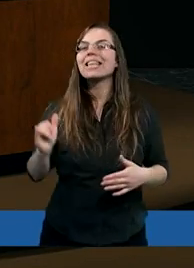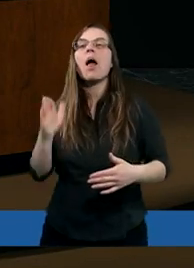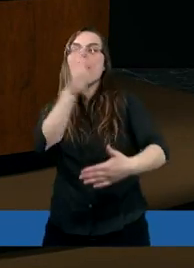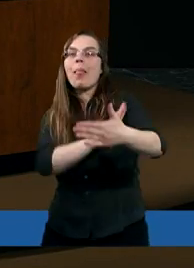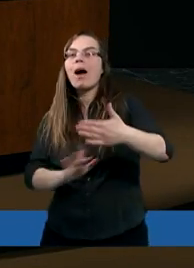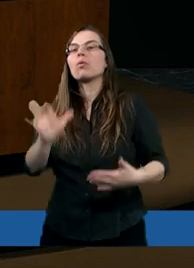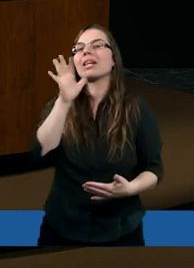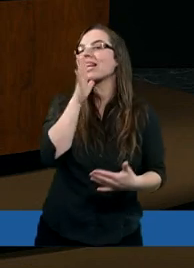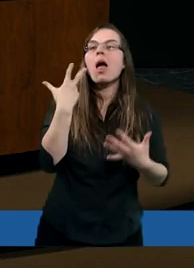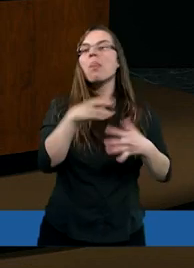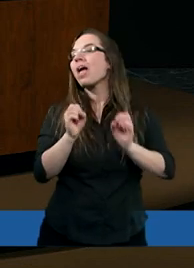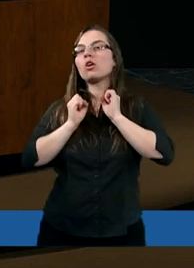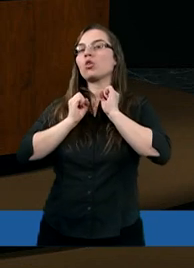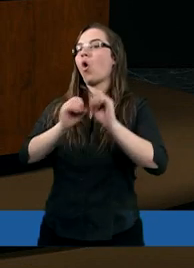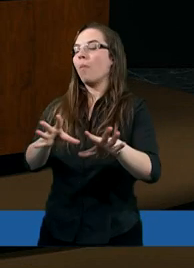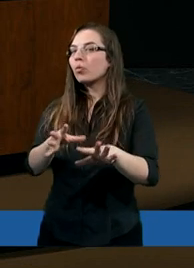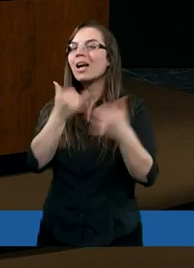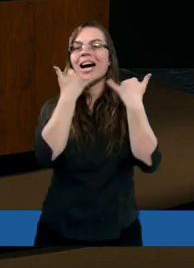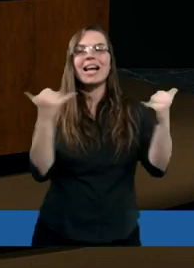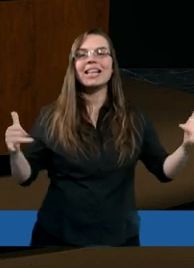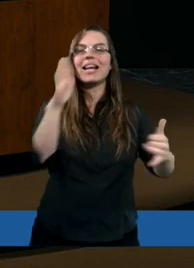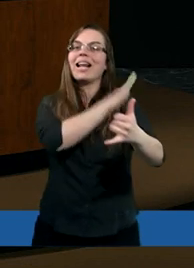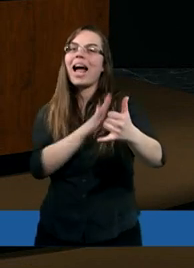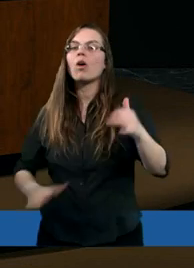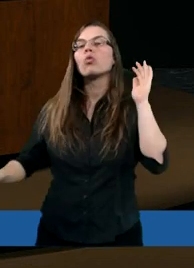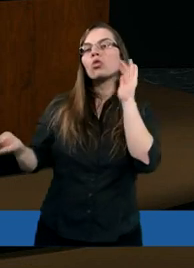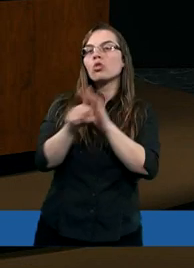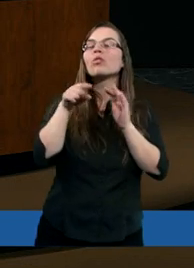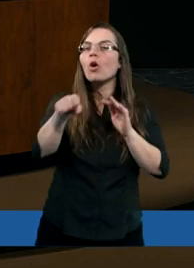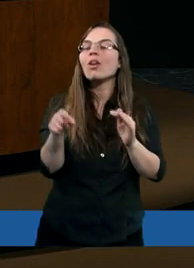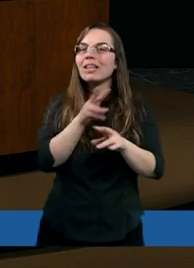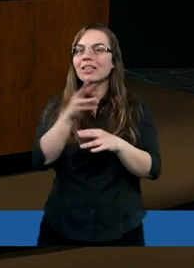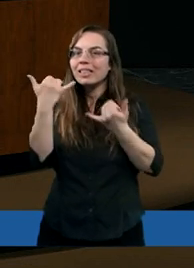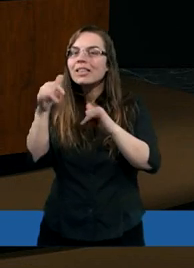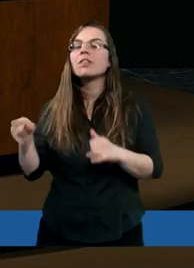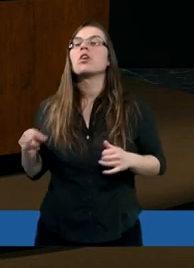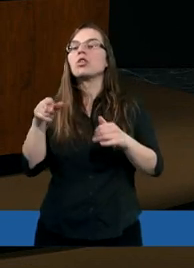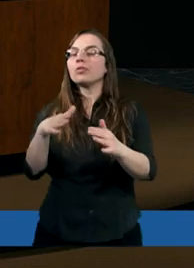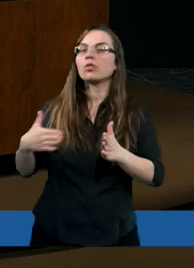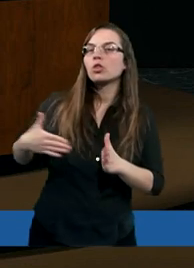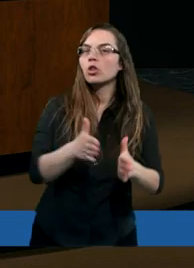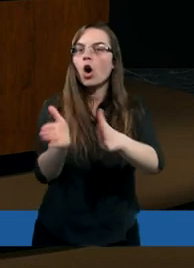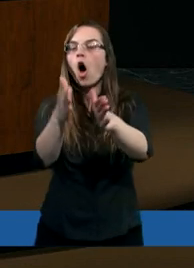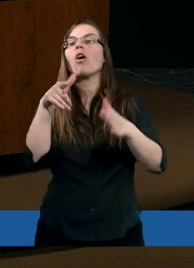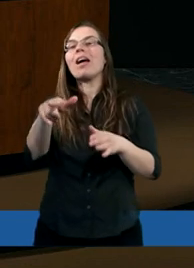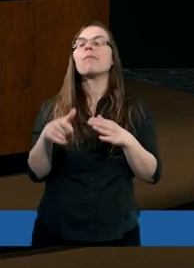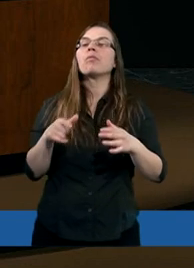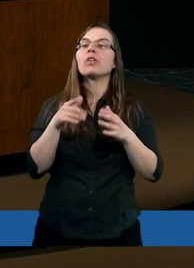Naród izraelski nie dopuszczał innych narodów, chyba poprzez tę drogę prozelityzmu,